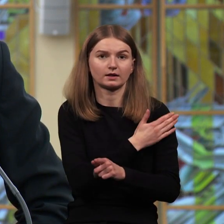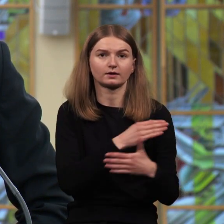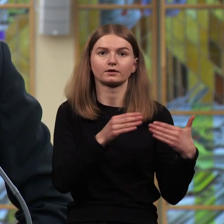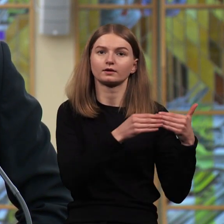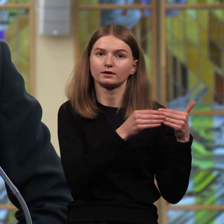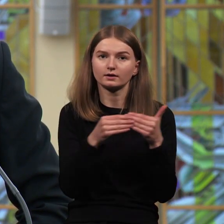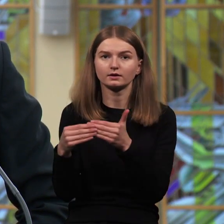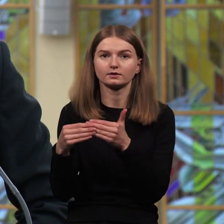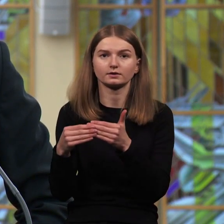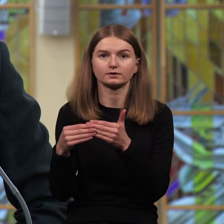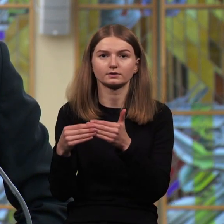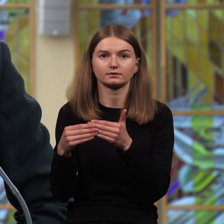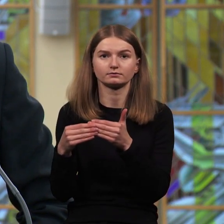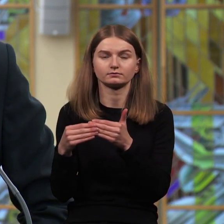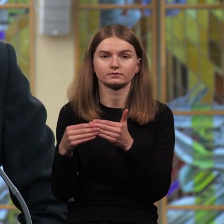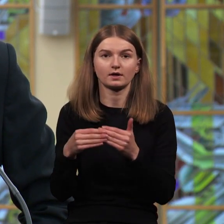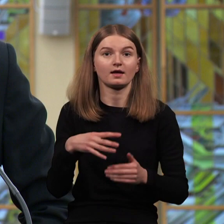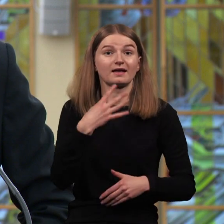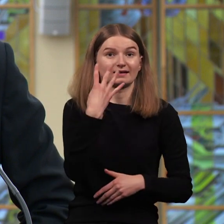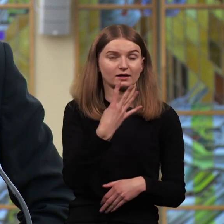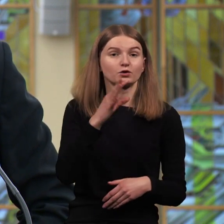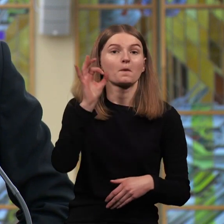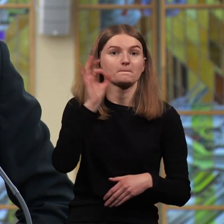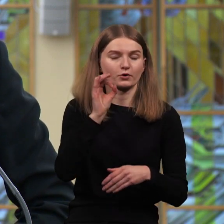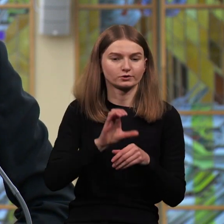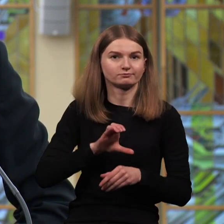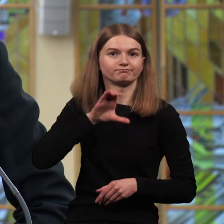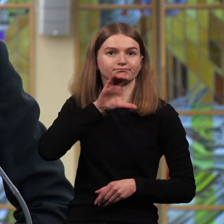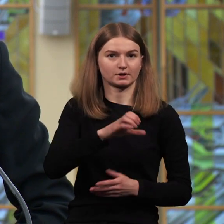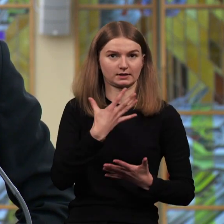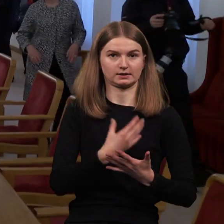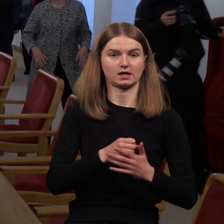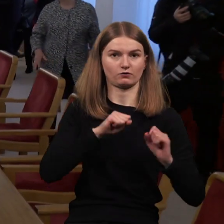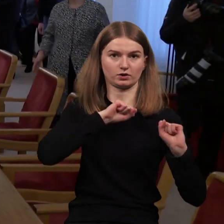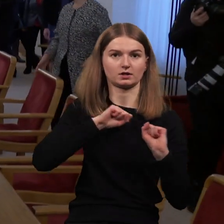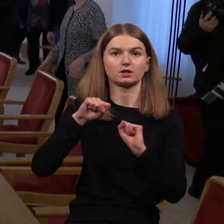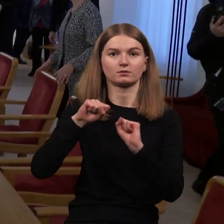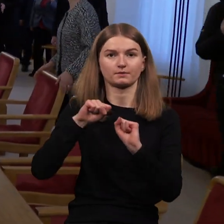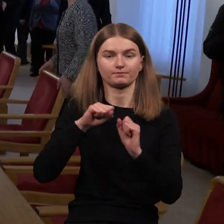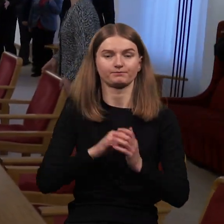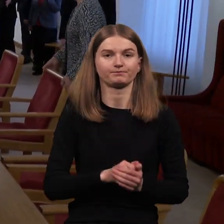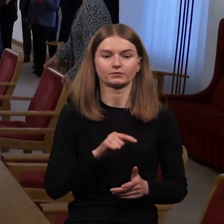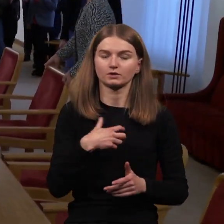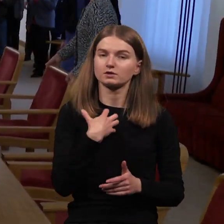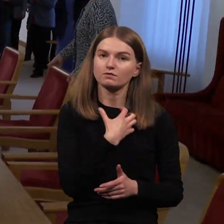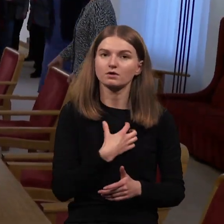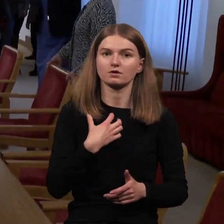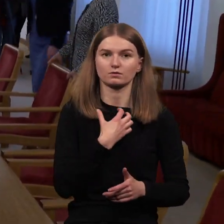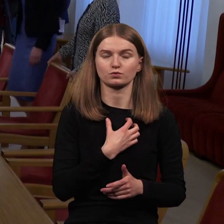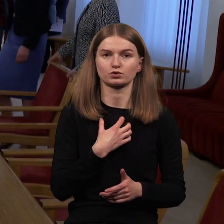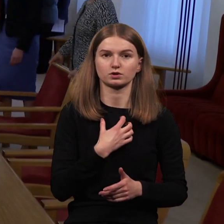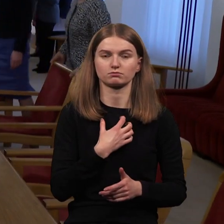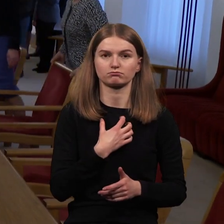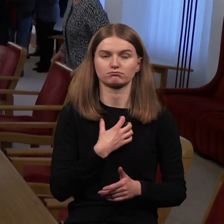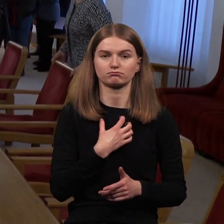skiriant net keturis procentus savo gynybai. Tai yra labai svarbus signalas mūsų